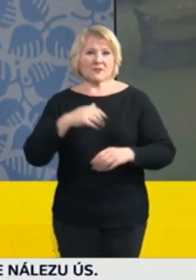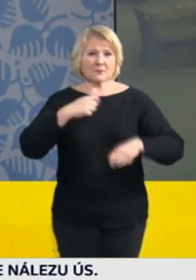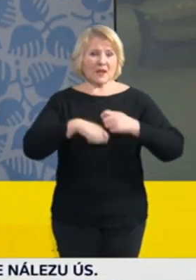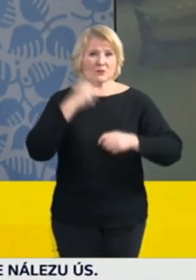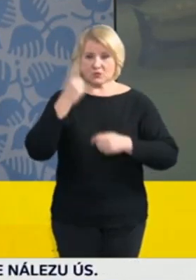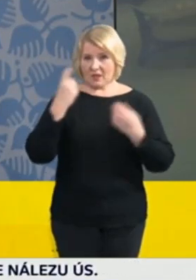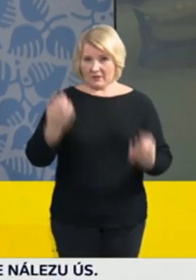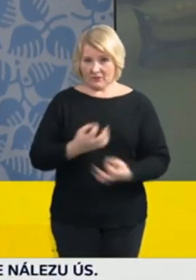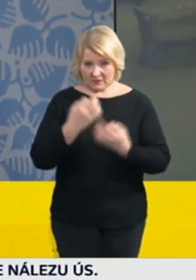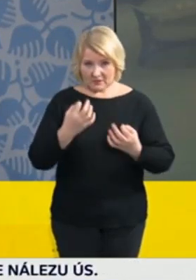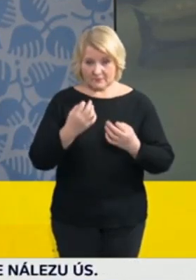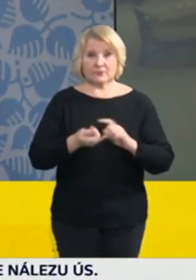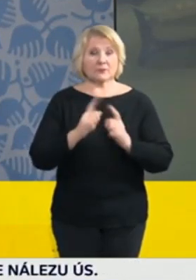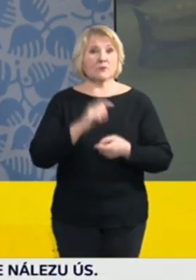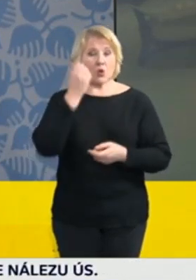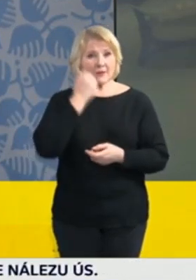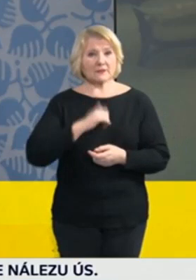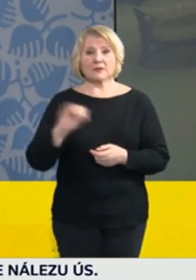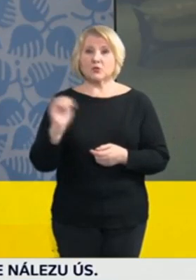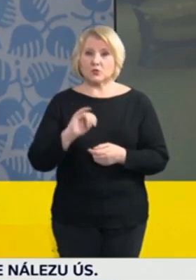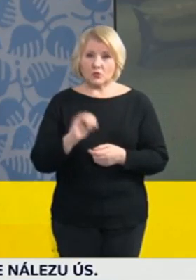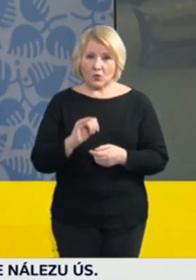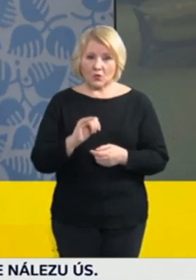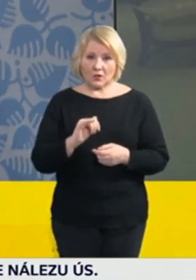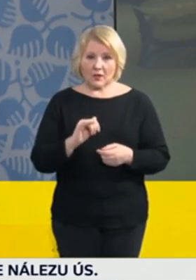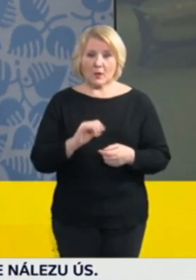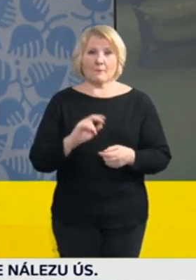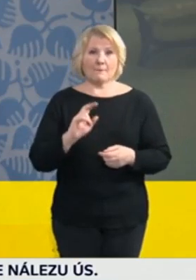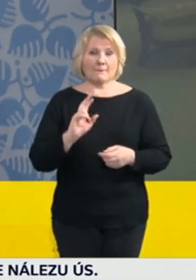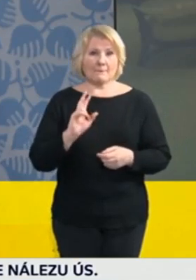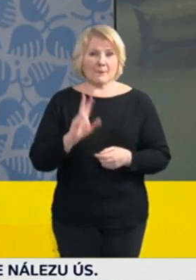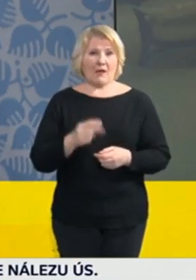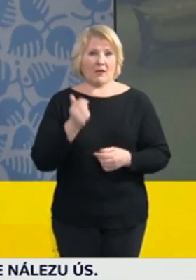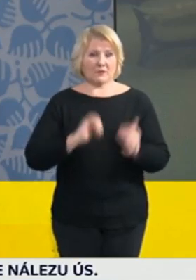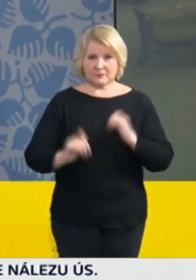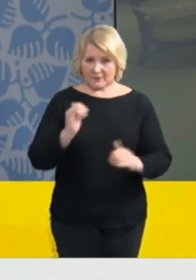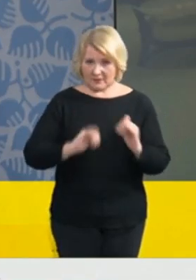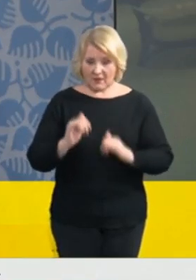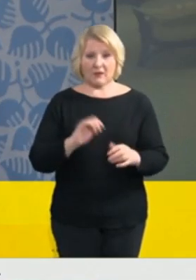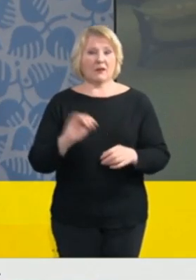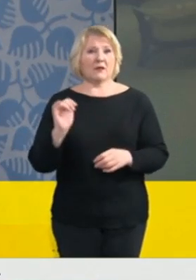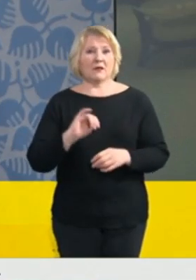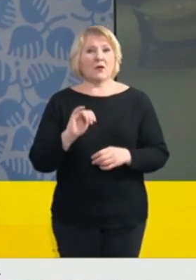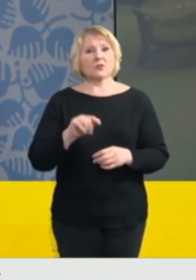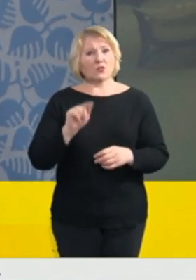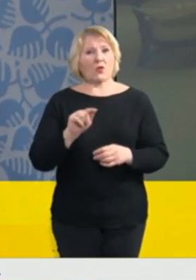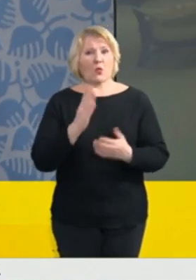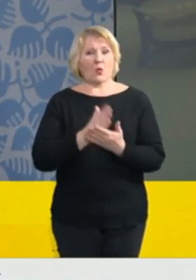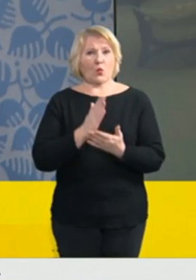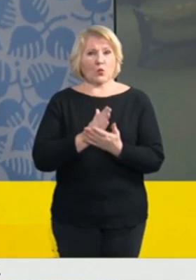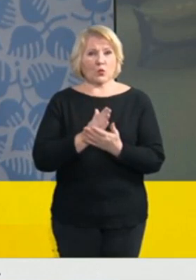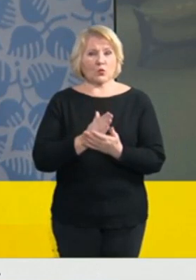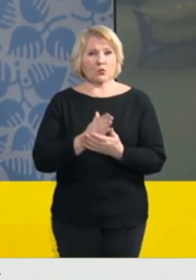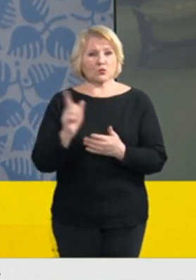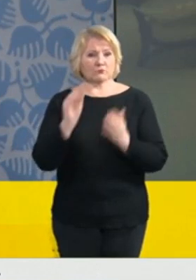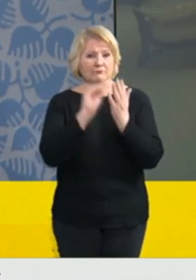pro lidi, kteří jsou na tom špatně v hmotné nouzi, které nadefinovalo právě EMPSV,